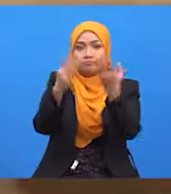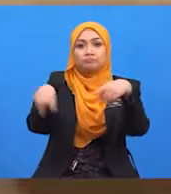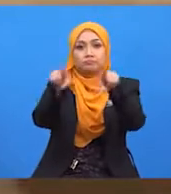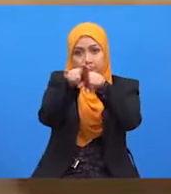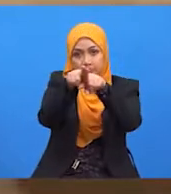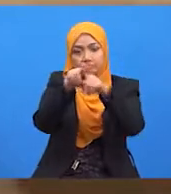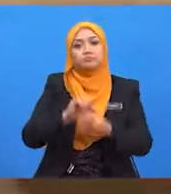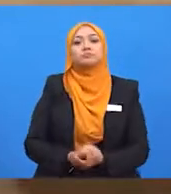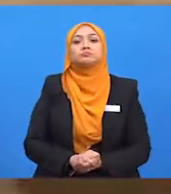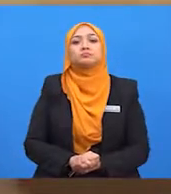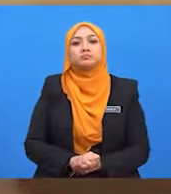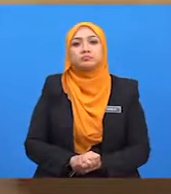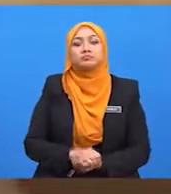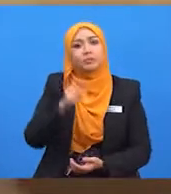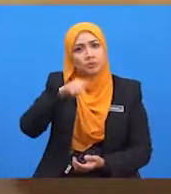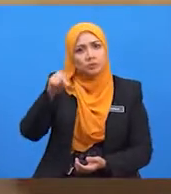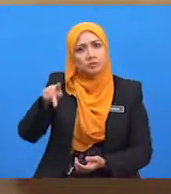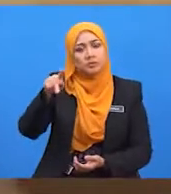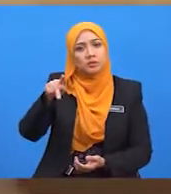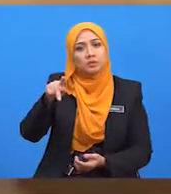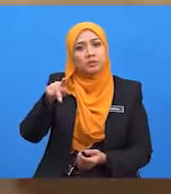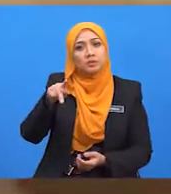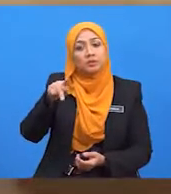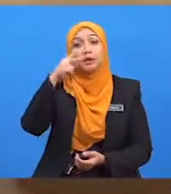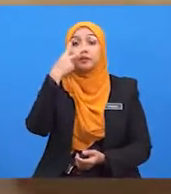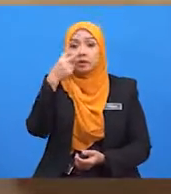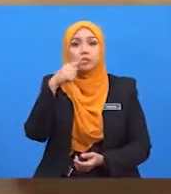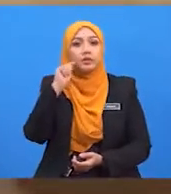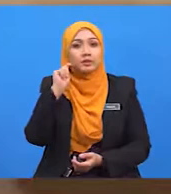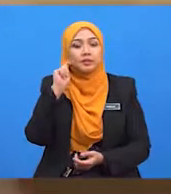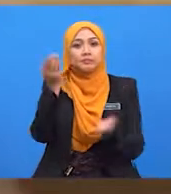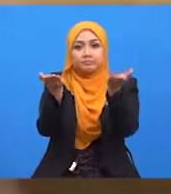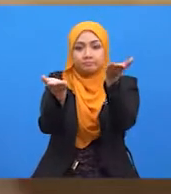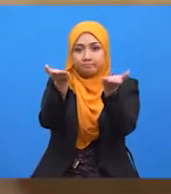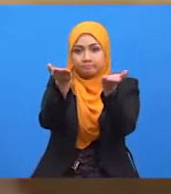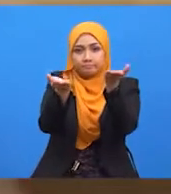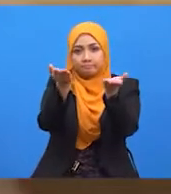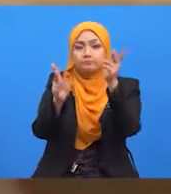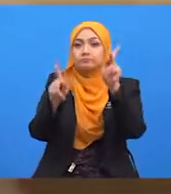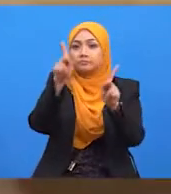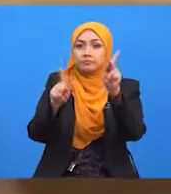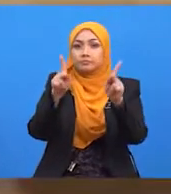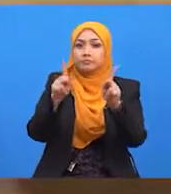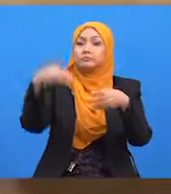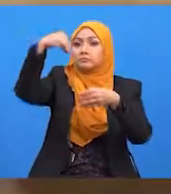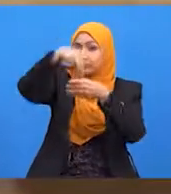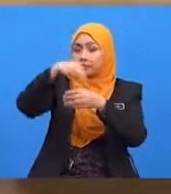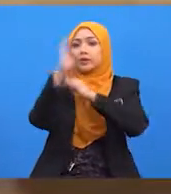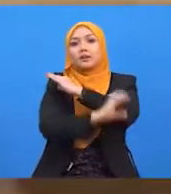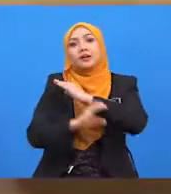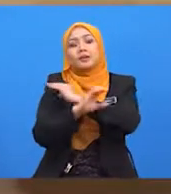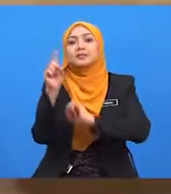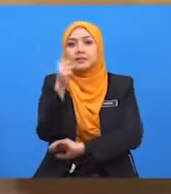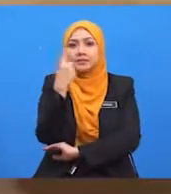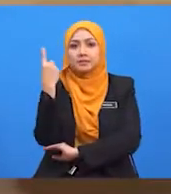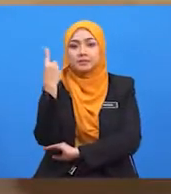keseimbangan kereta domestik sahaja di mana negara tersebut tidak mengamalkan ekonomi